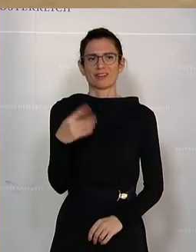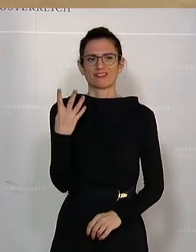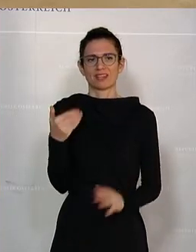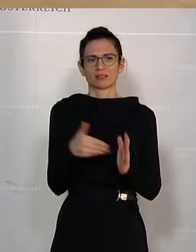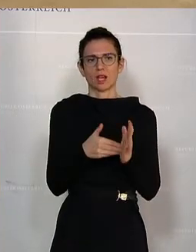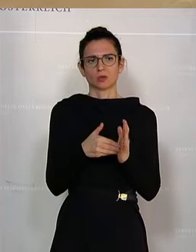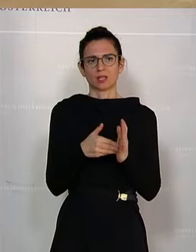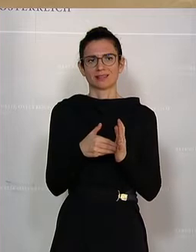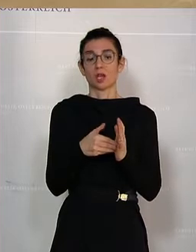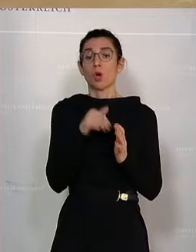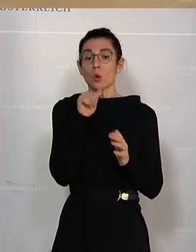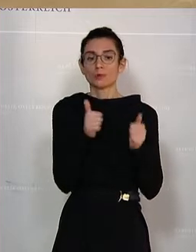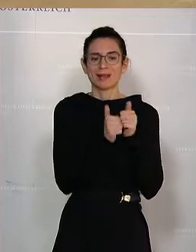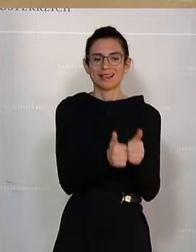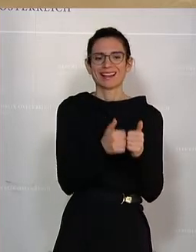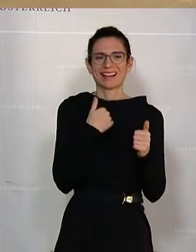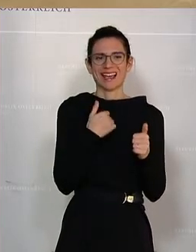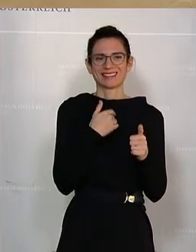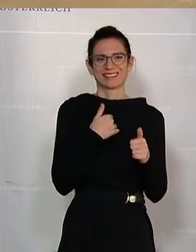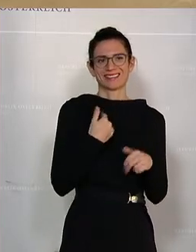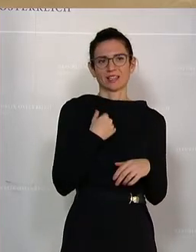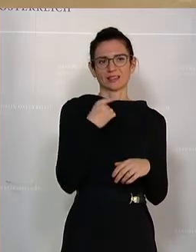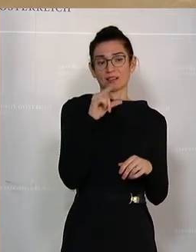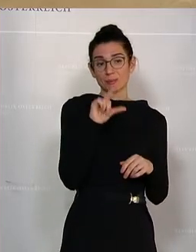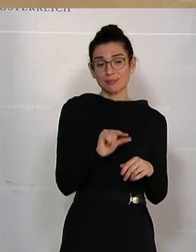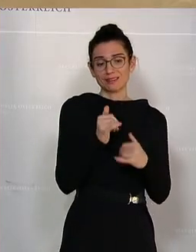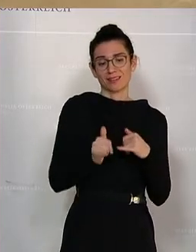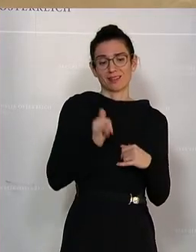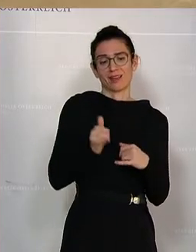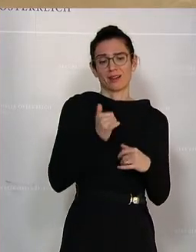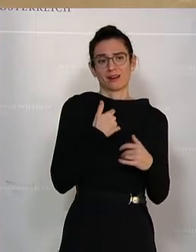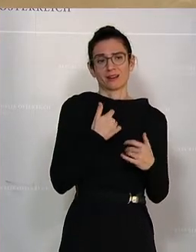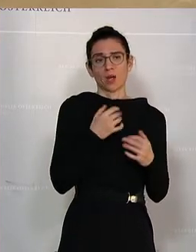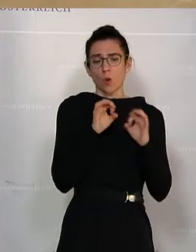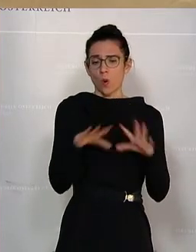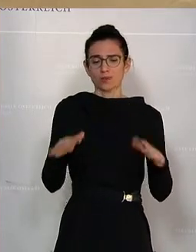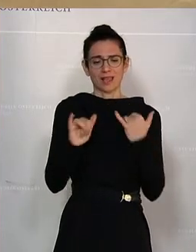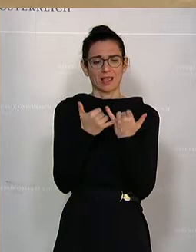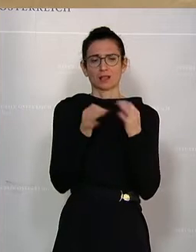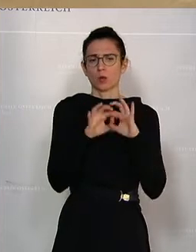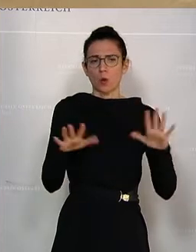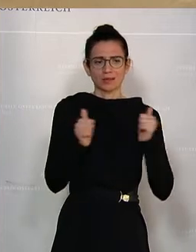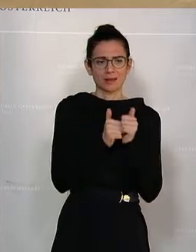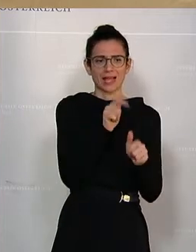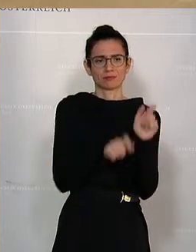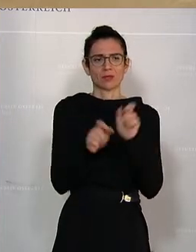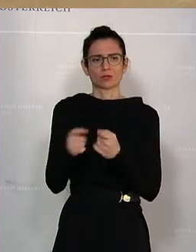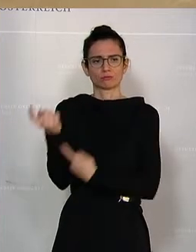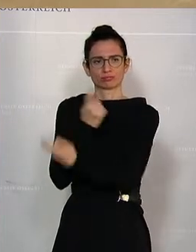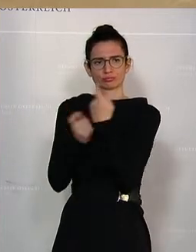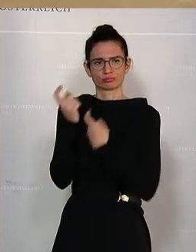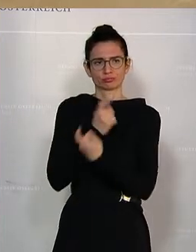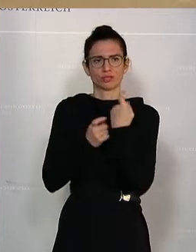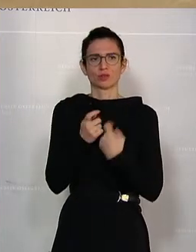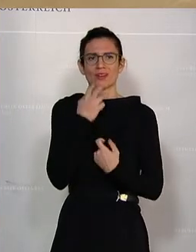unbegleitete minderjährige Fremde sind darunter. Also minderjährige Menschen, die ohne Eltern, ohne Begleitpersonen kommen und